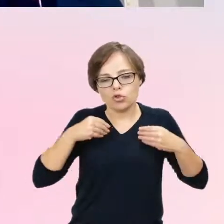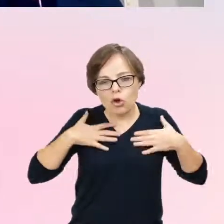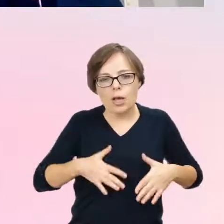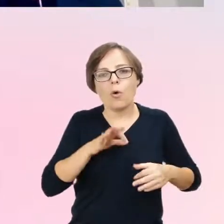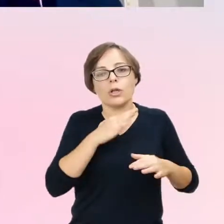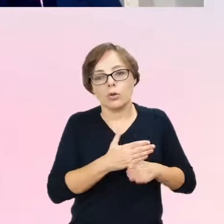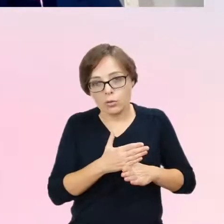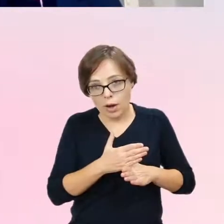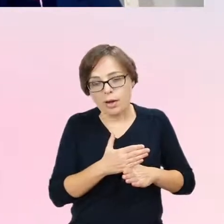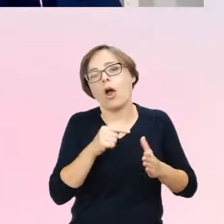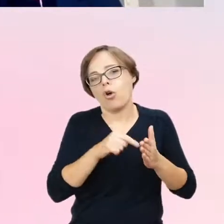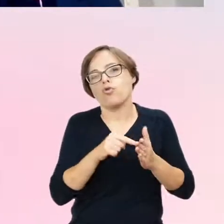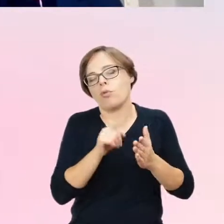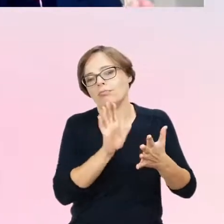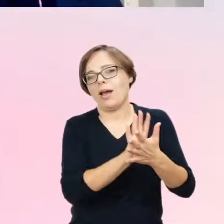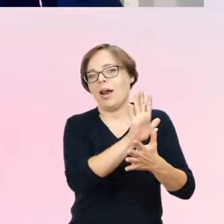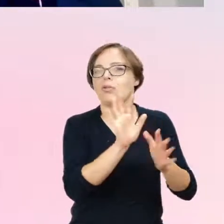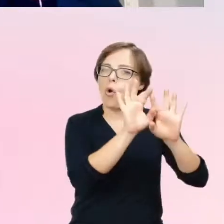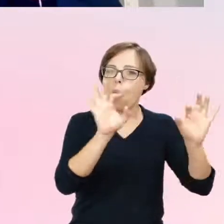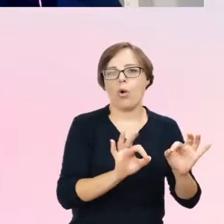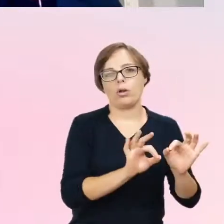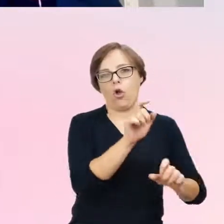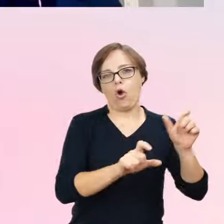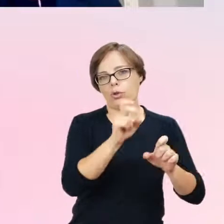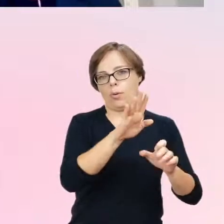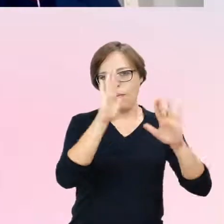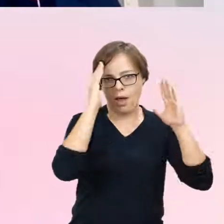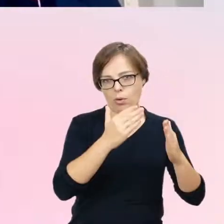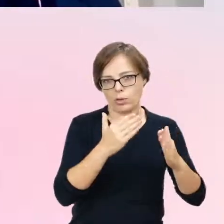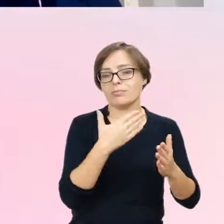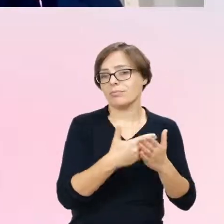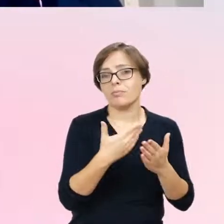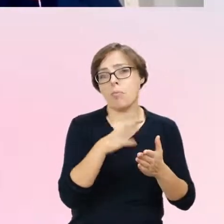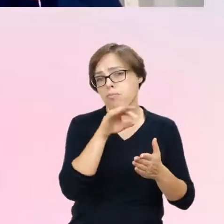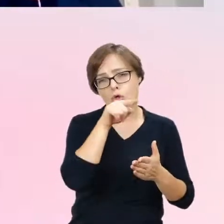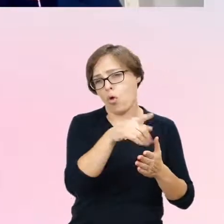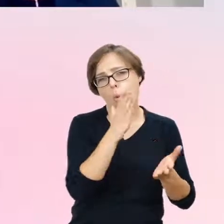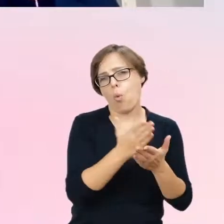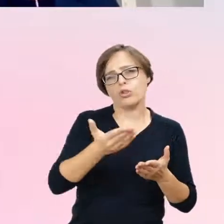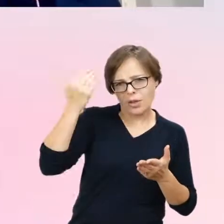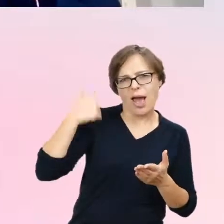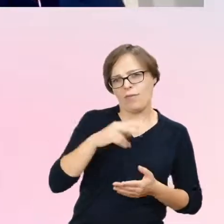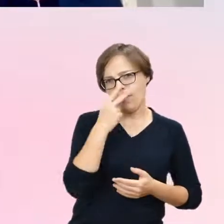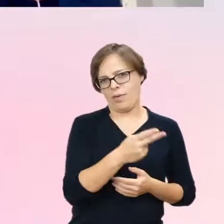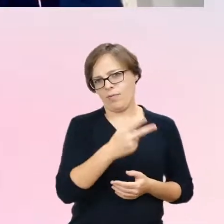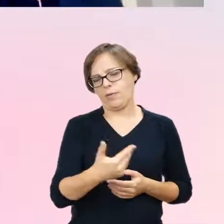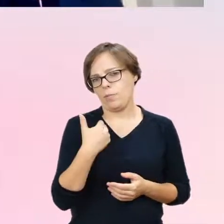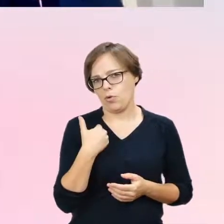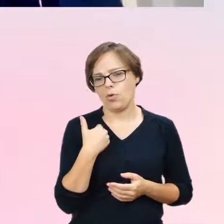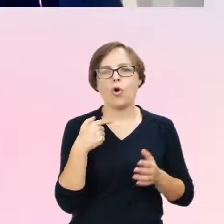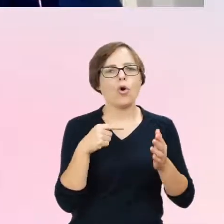osoby ze spektrum autyzmu, bo to zjawisko od bardzo dawna jest obserwowane klinicznie. Bardzo